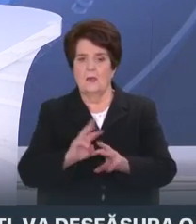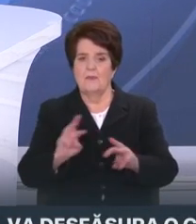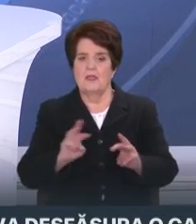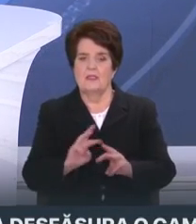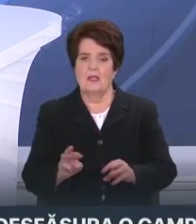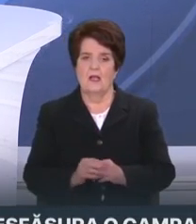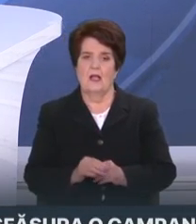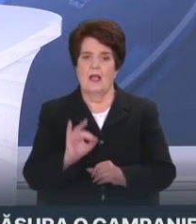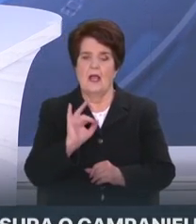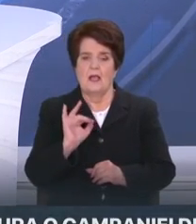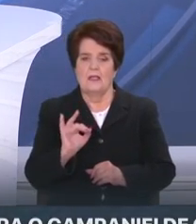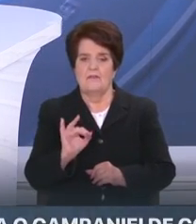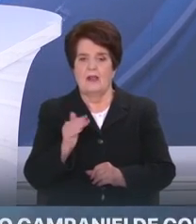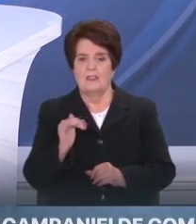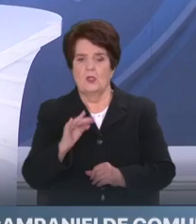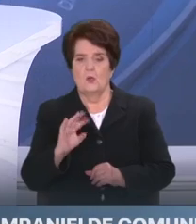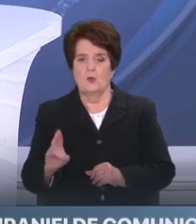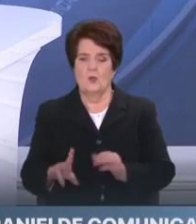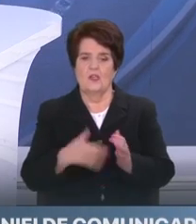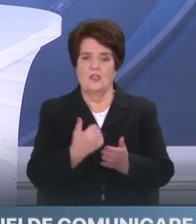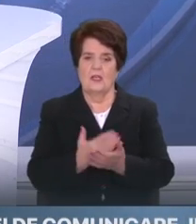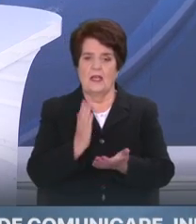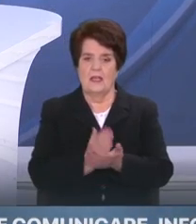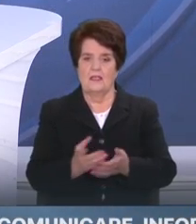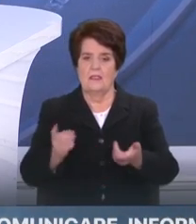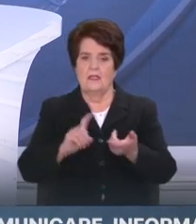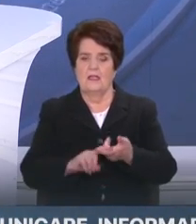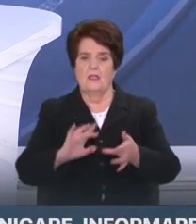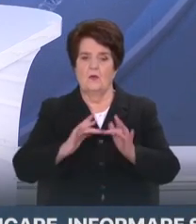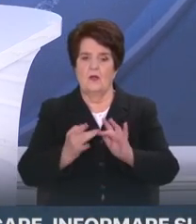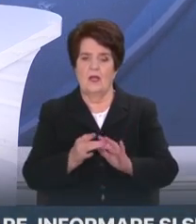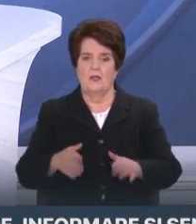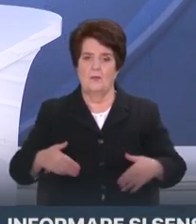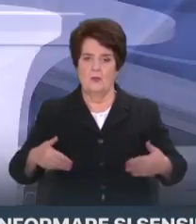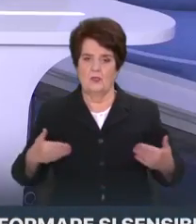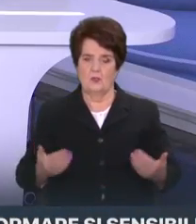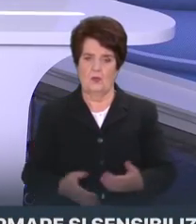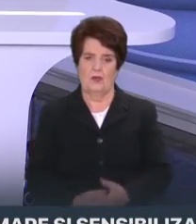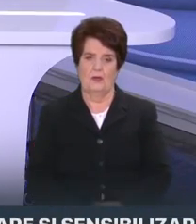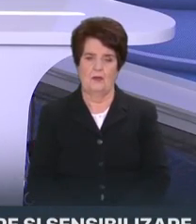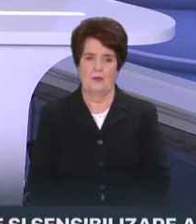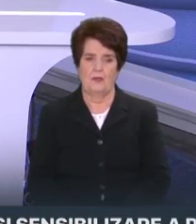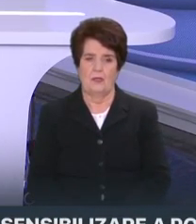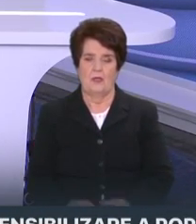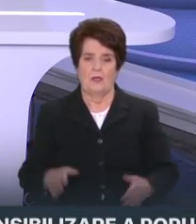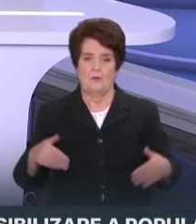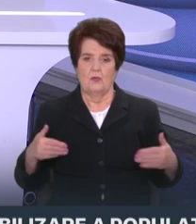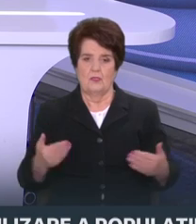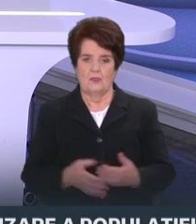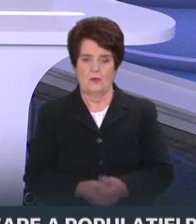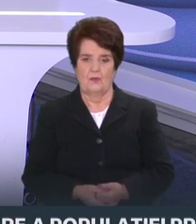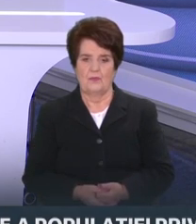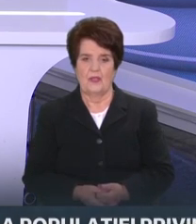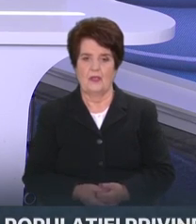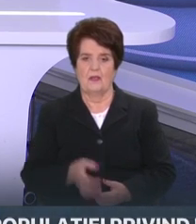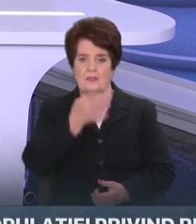Infrastructurii și Dezvoltării Regionale, care este în legătură online cu noi. Bune ziua! Bune ziua! Vă rog